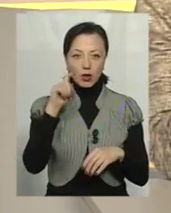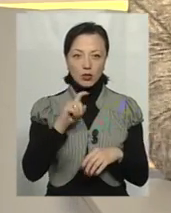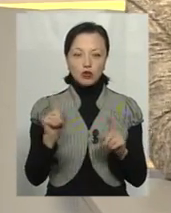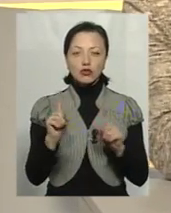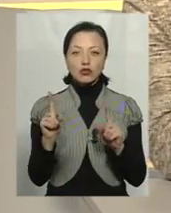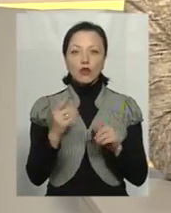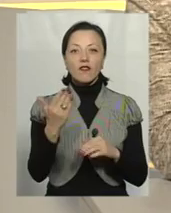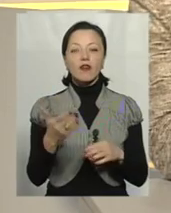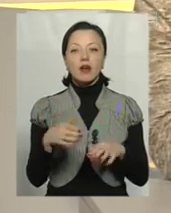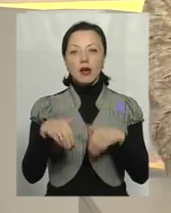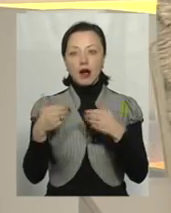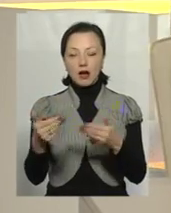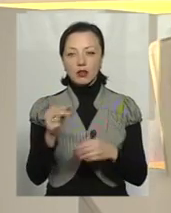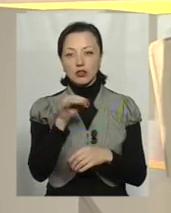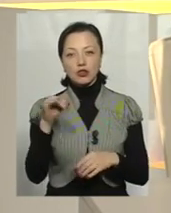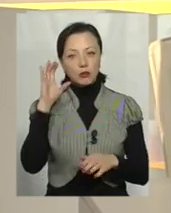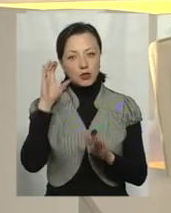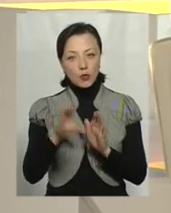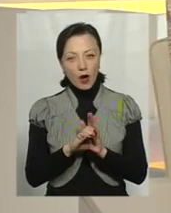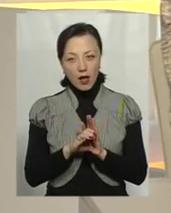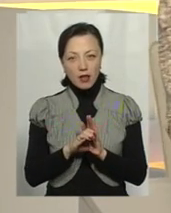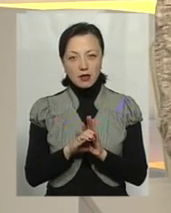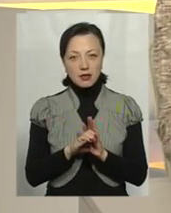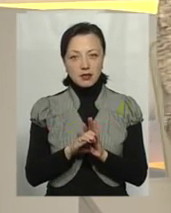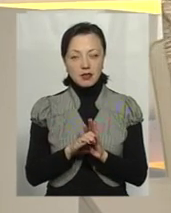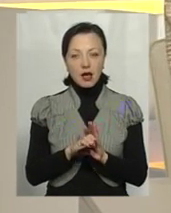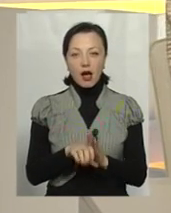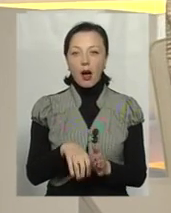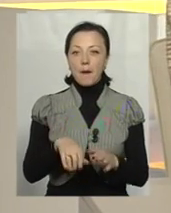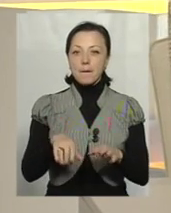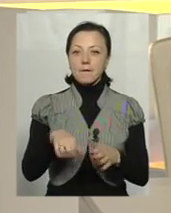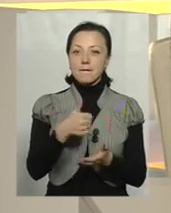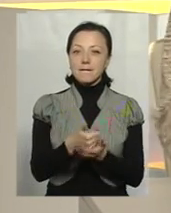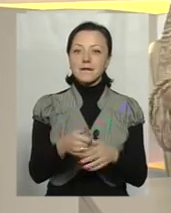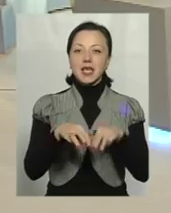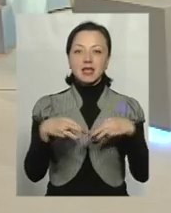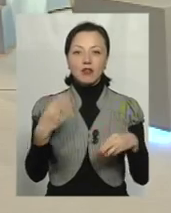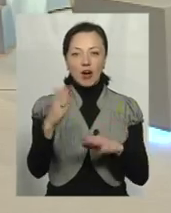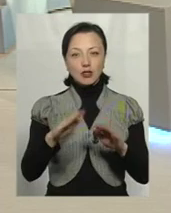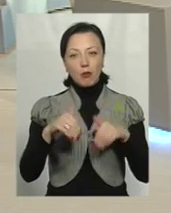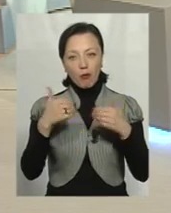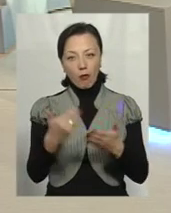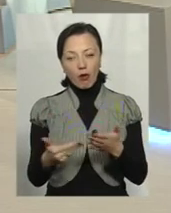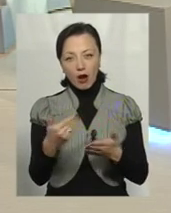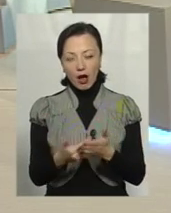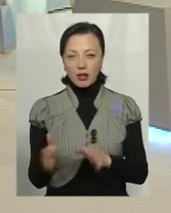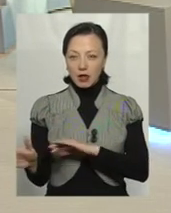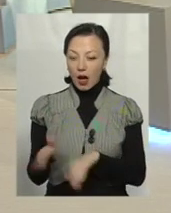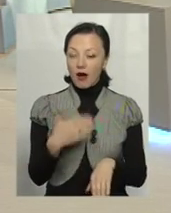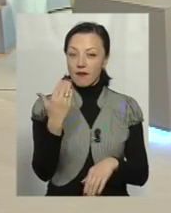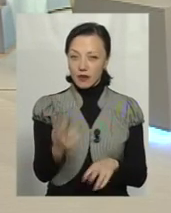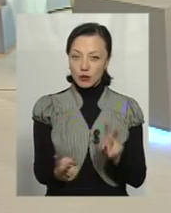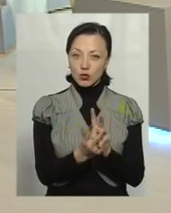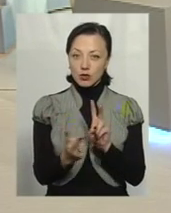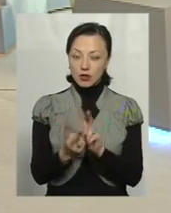Що ви радили? І чи прислухались очільники уряду до ваших порад? І друге, ви мали зустрічі,